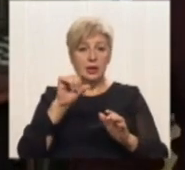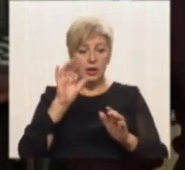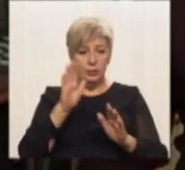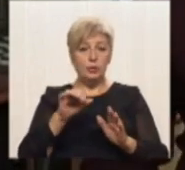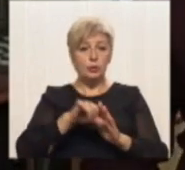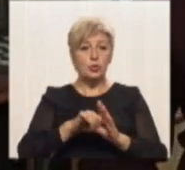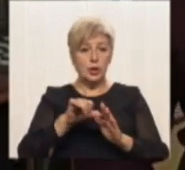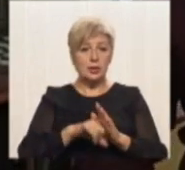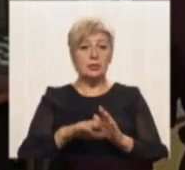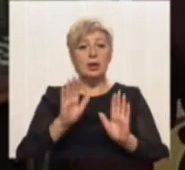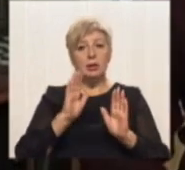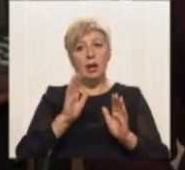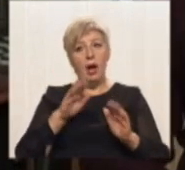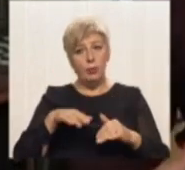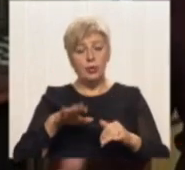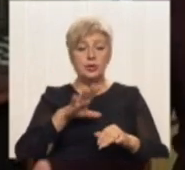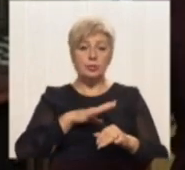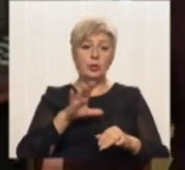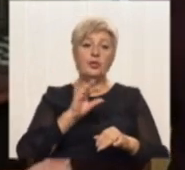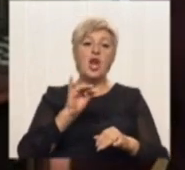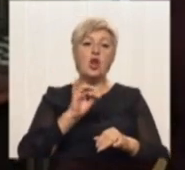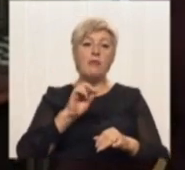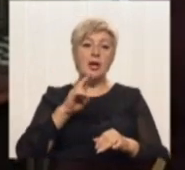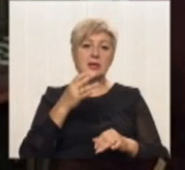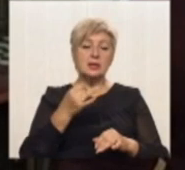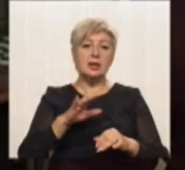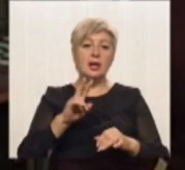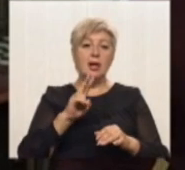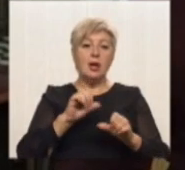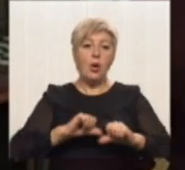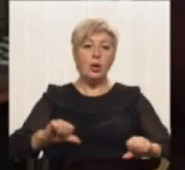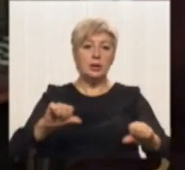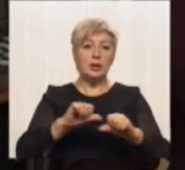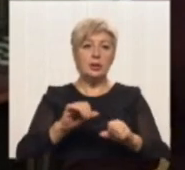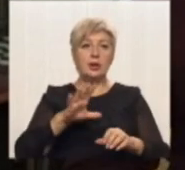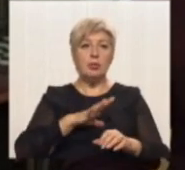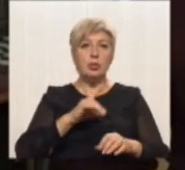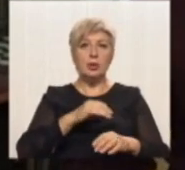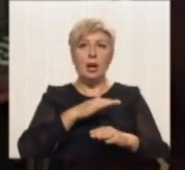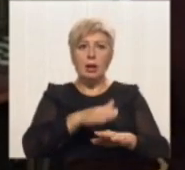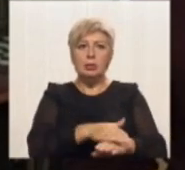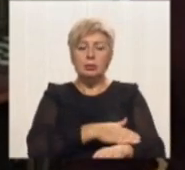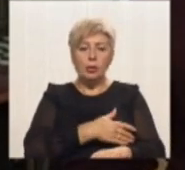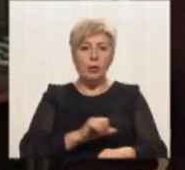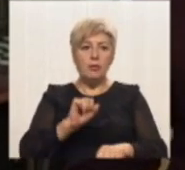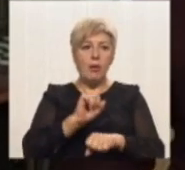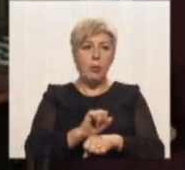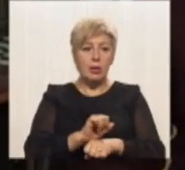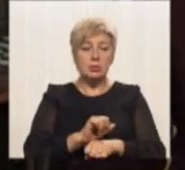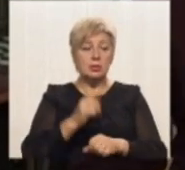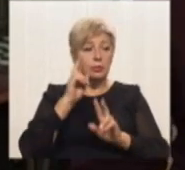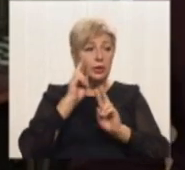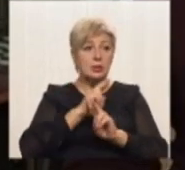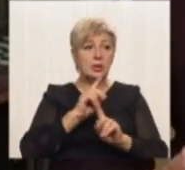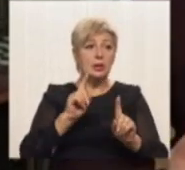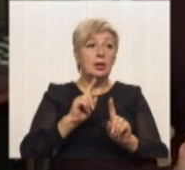Іловайський котел, і була довга, довжезна пауза. І ми не знали, що там трапилося, чи з